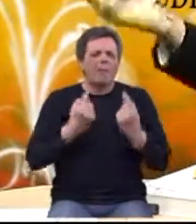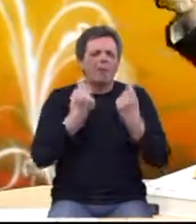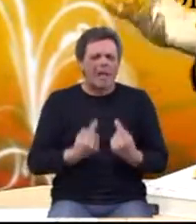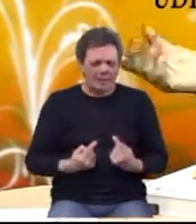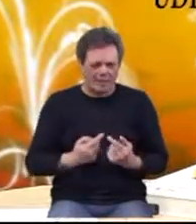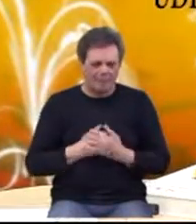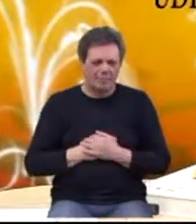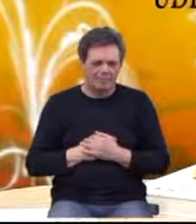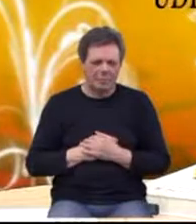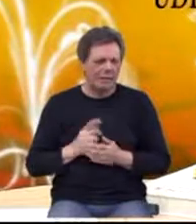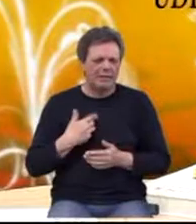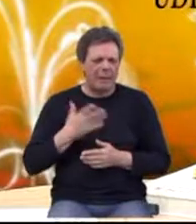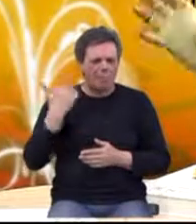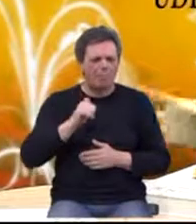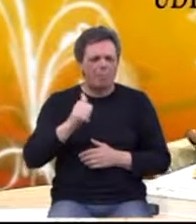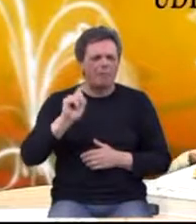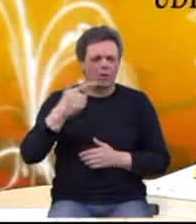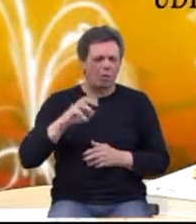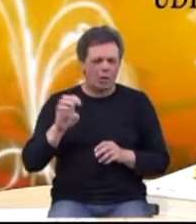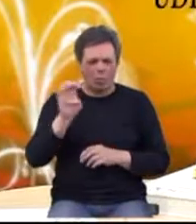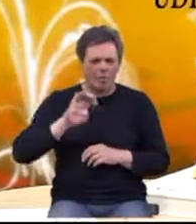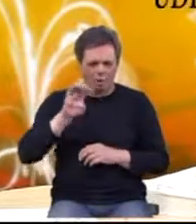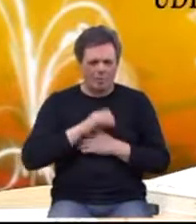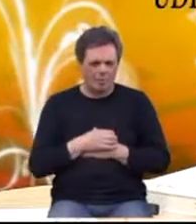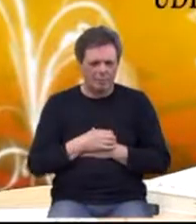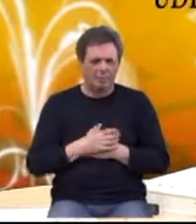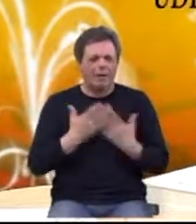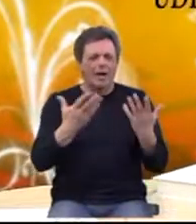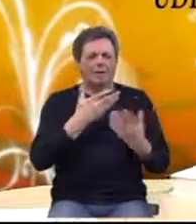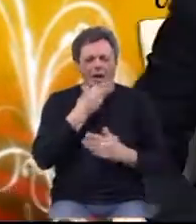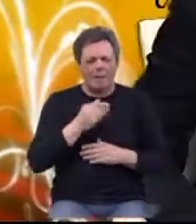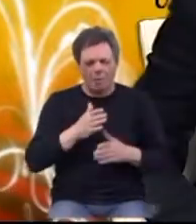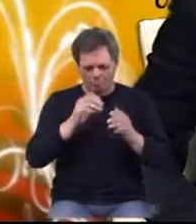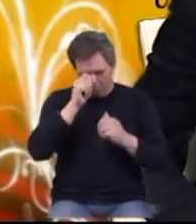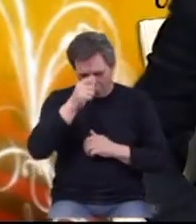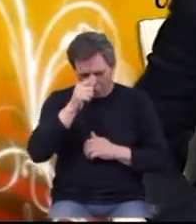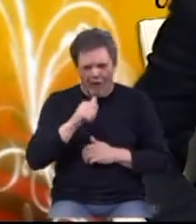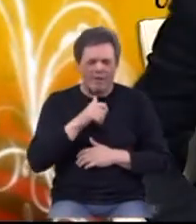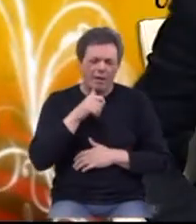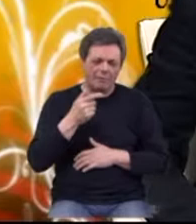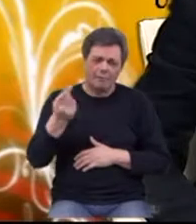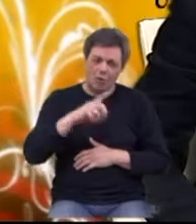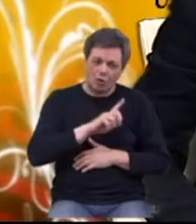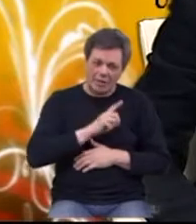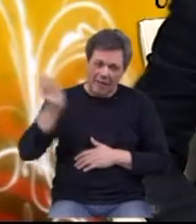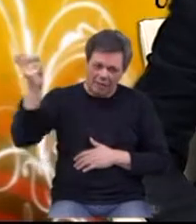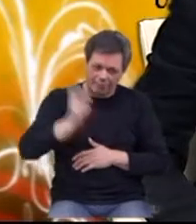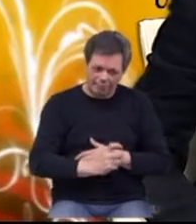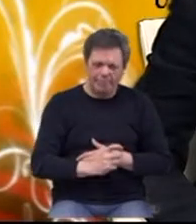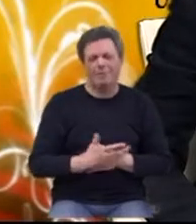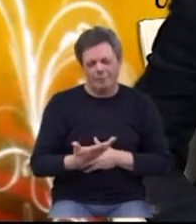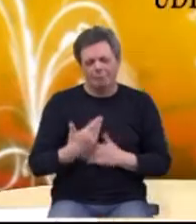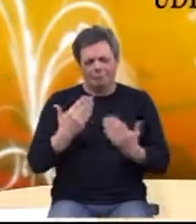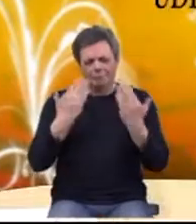prvi, drugi u Evropi. To ne želim biti. Evo, hvala vam lijepo i poštovanje. Hvala iz rijeke ste došli. To je izbilja pohvalno.